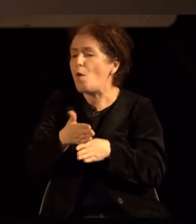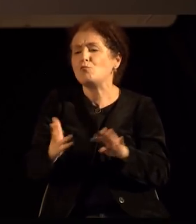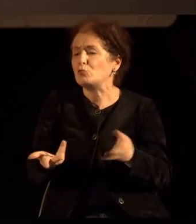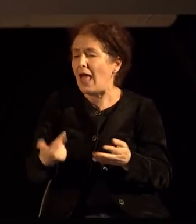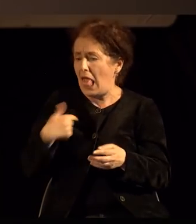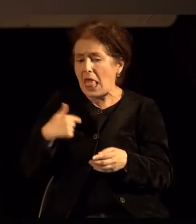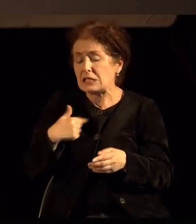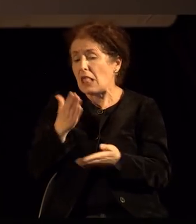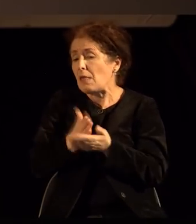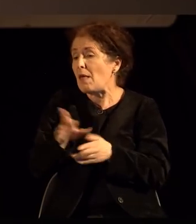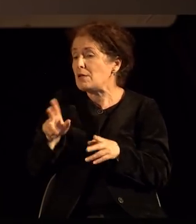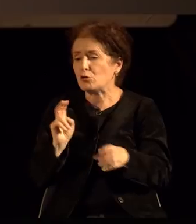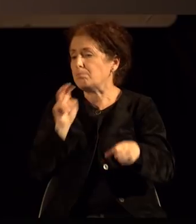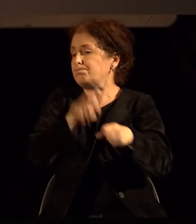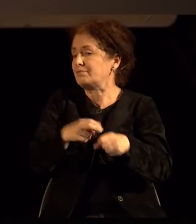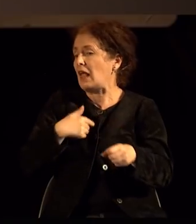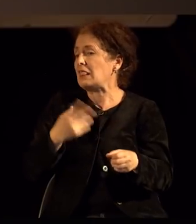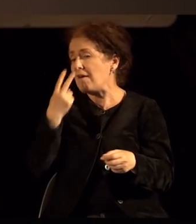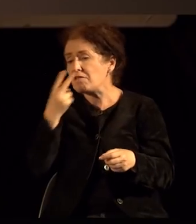јас да бидам делот таа заедница.